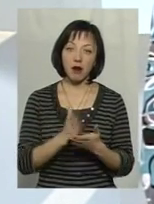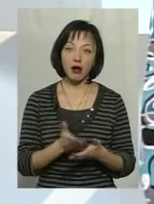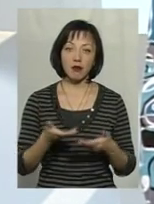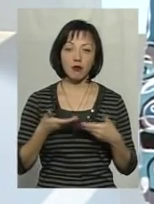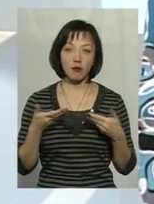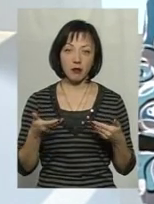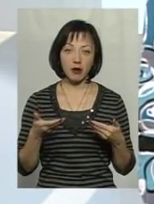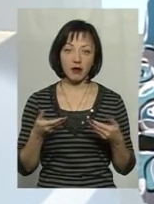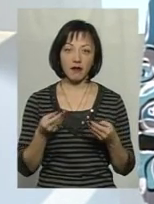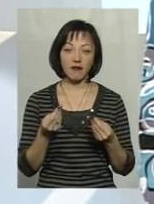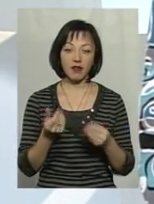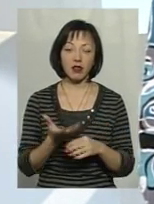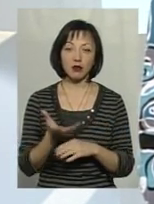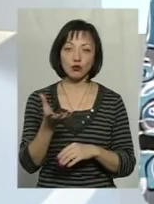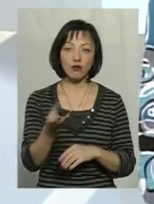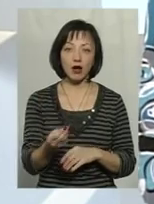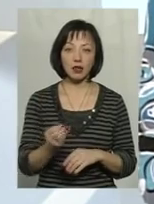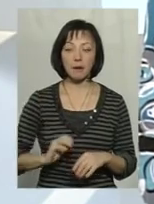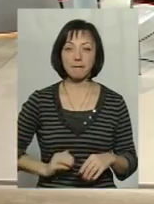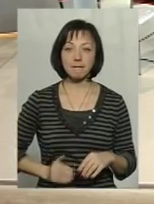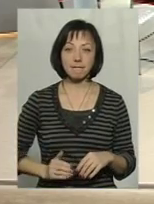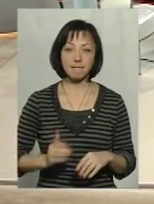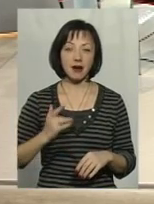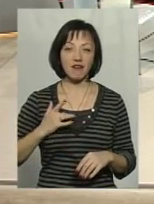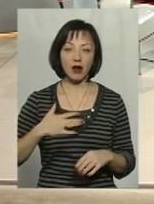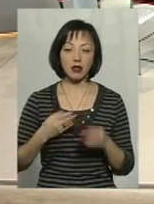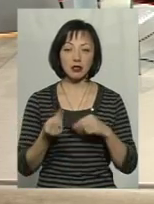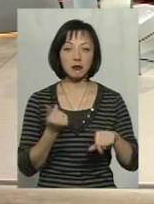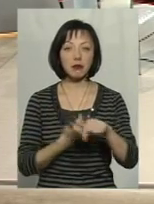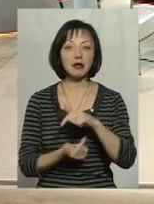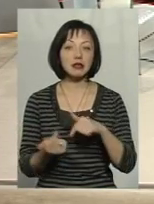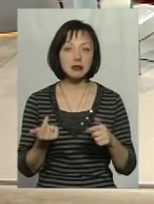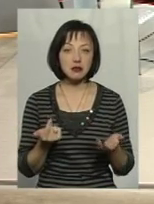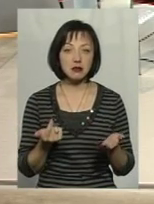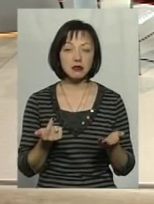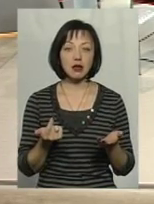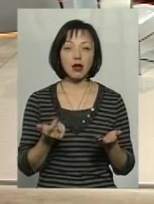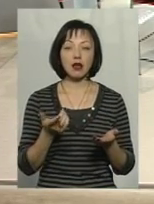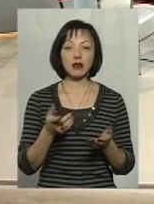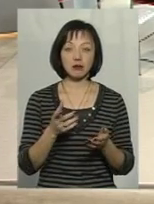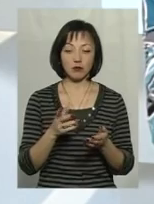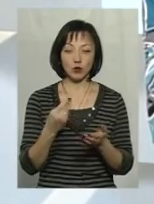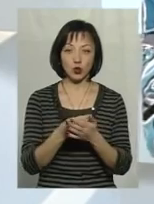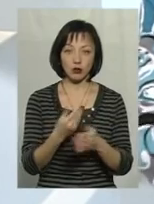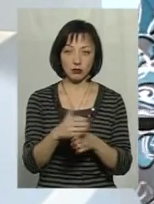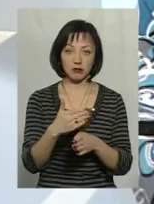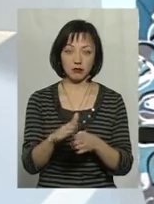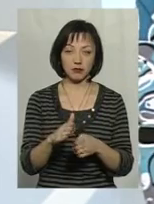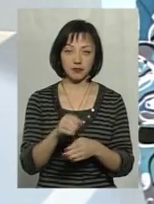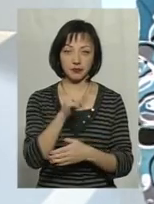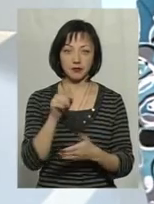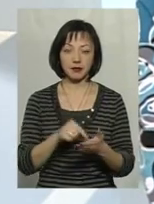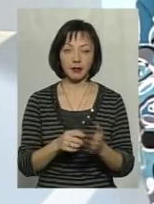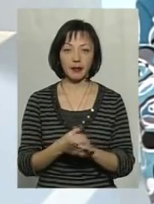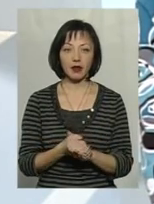фінансувати приватний бізнес, приватні з бюджету? Ну, дивіться, тут суть така,